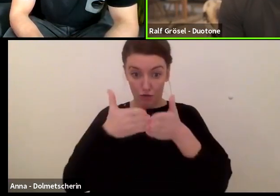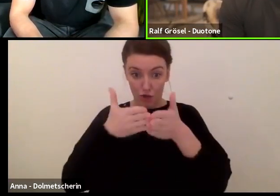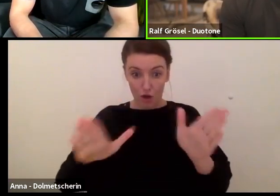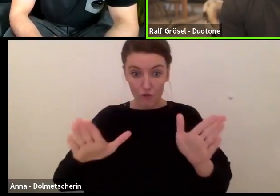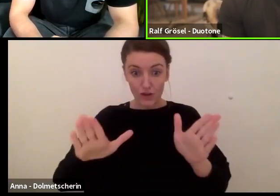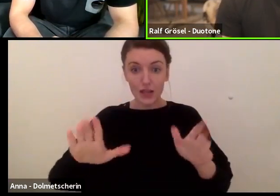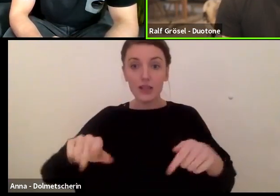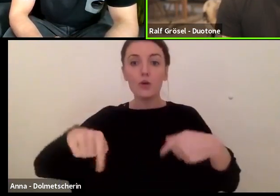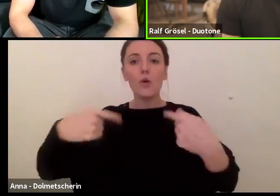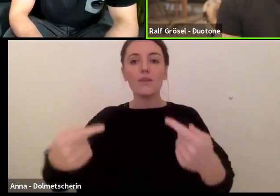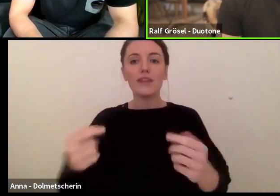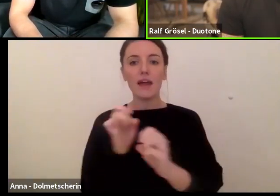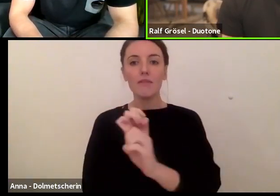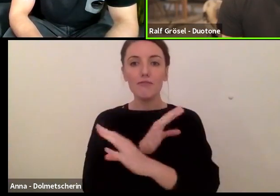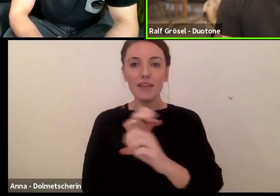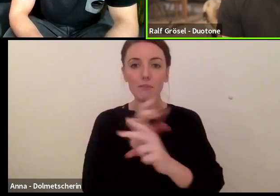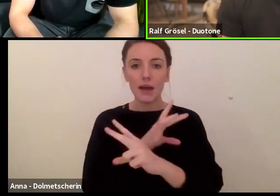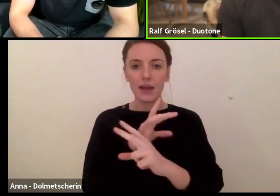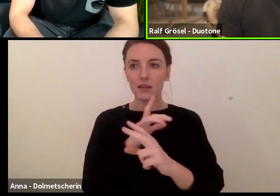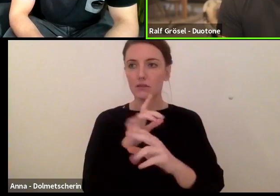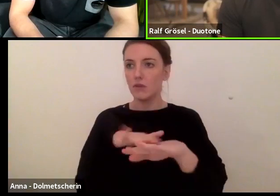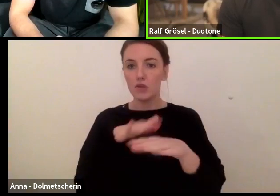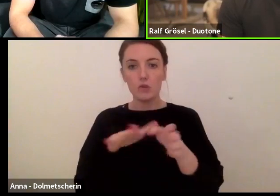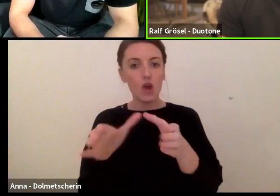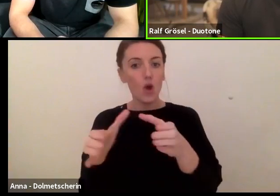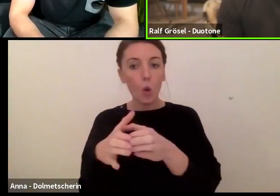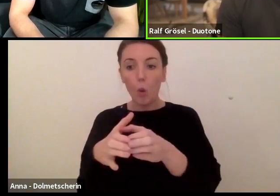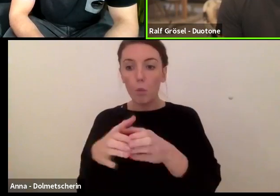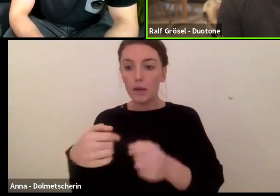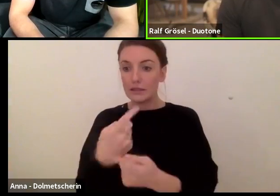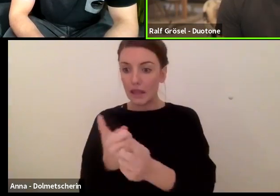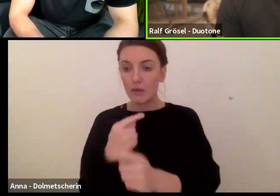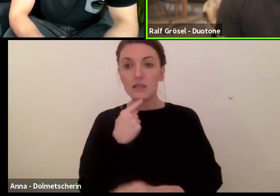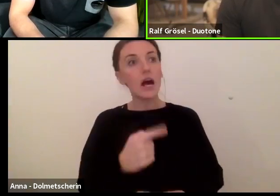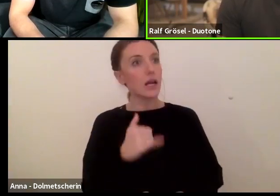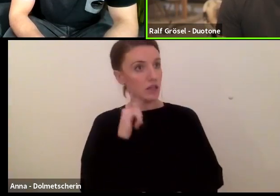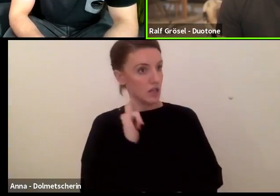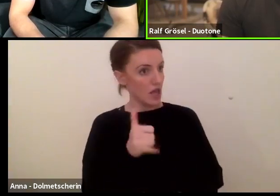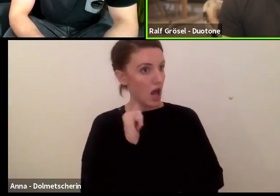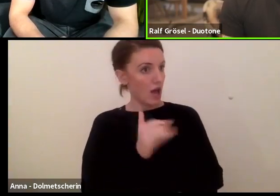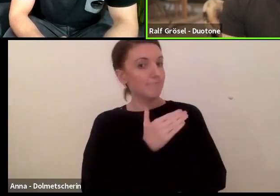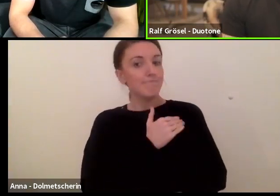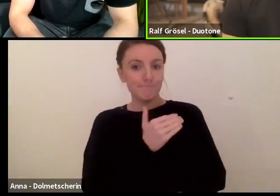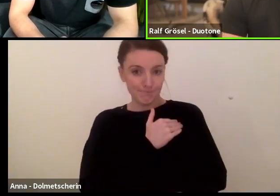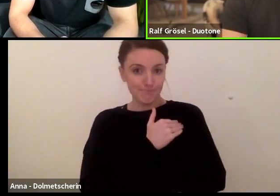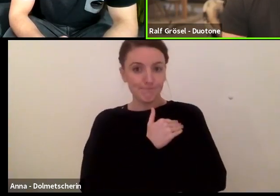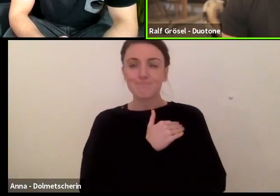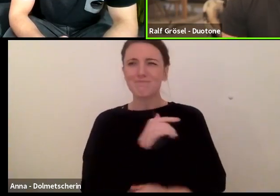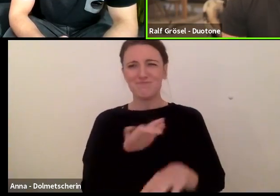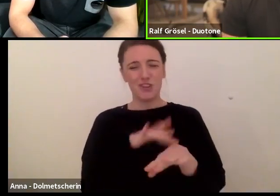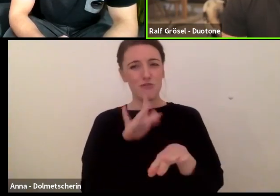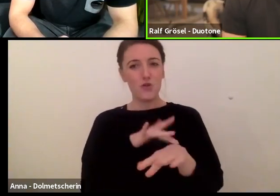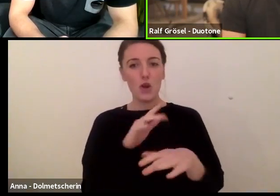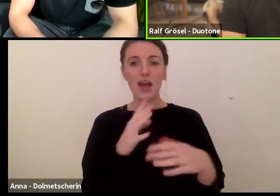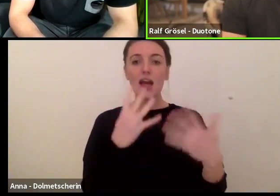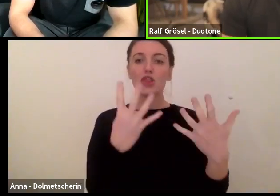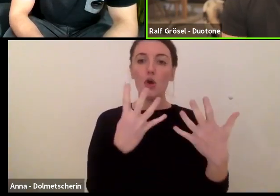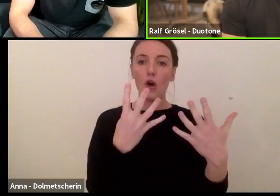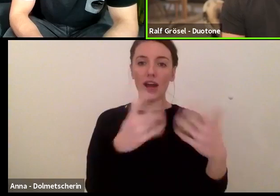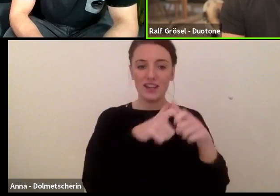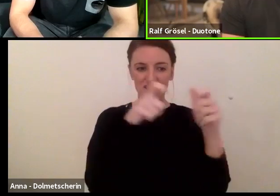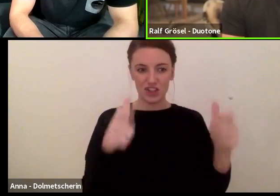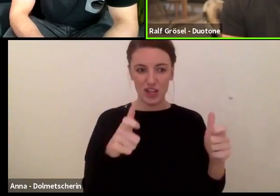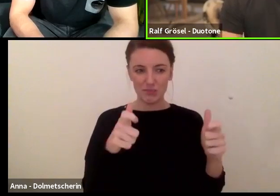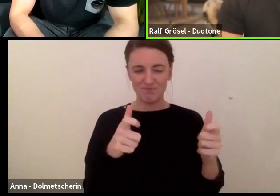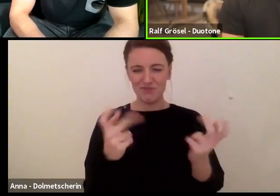Beispiel, dass jemand sagt oder eine Gruppe, also eine Mehrzahl von Personen sagt, ja, also der Neuner war aber besser als der Zehner. Und wenn man dann noch